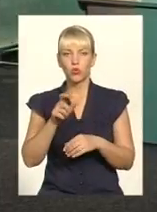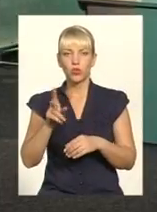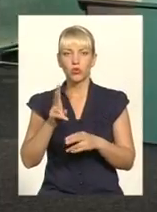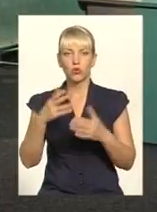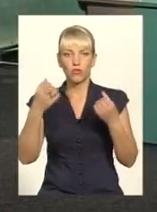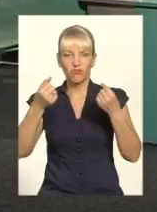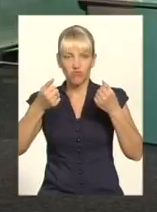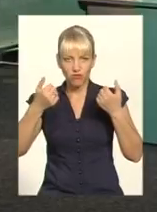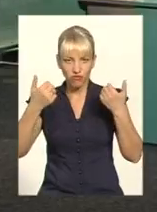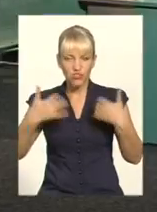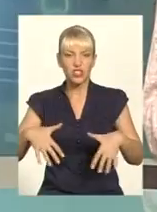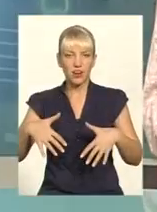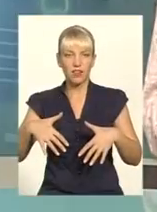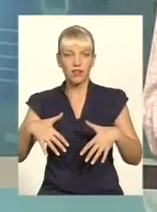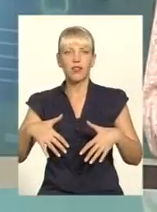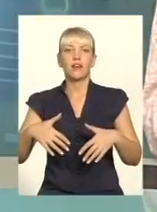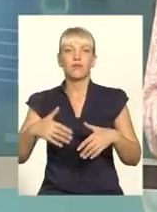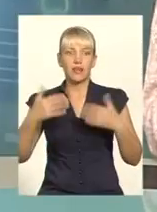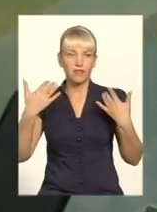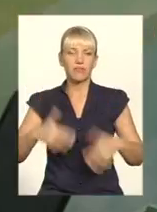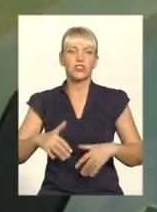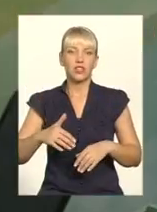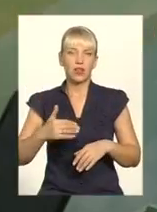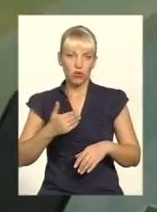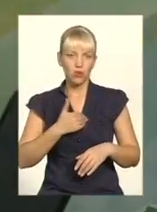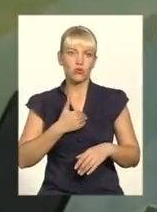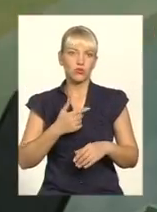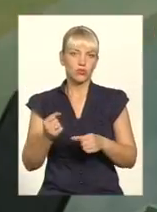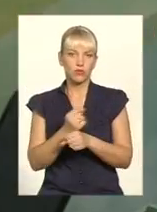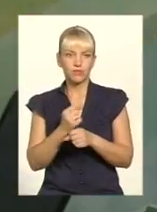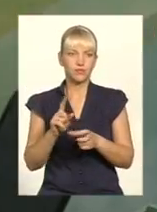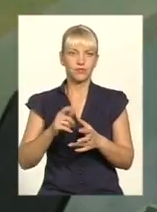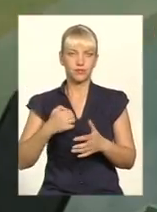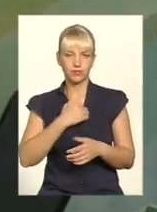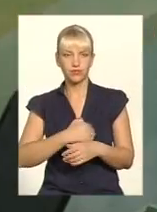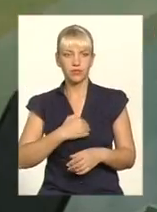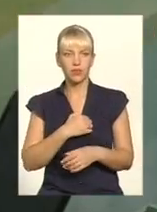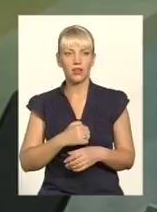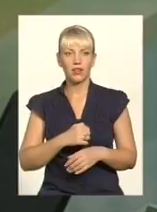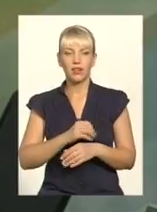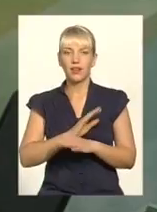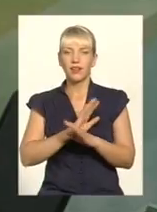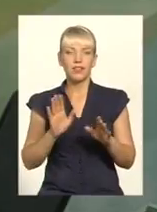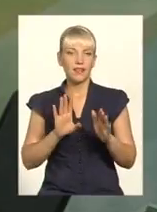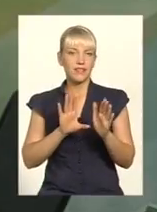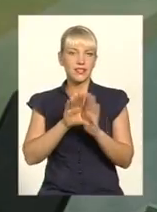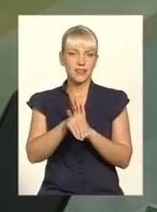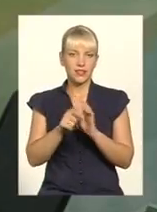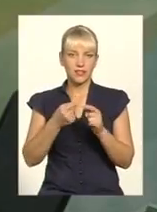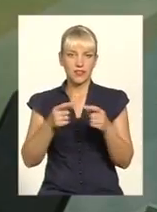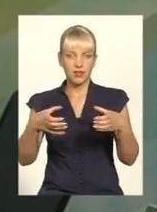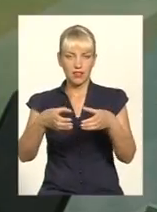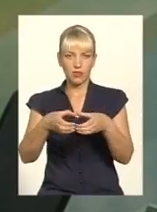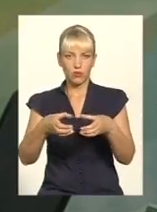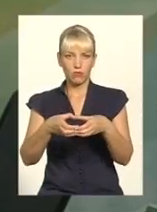нас... Налаштовані на певні імпульсивній дітей. Не стати частиною того натовпу.